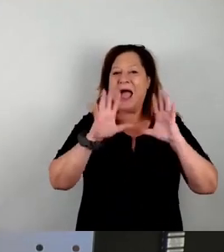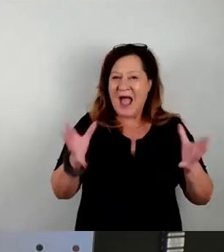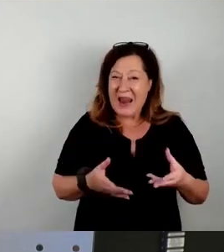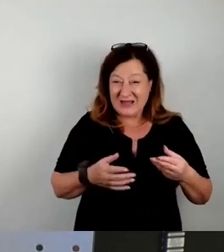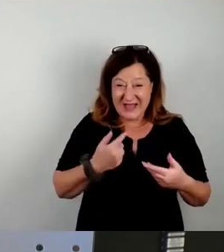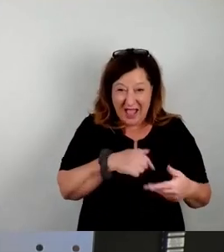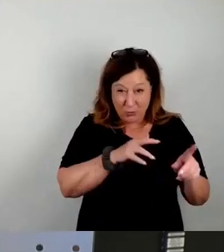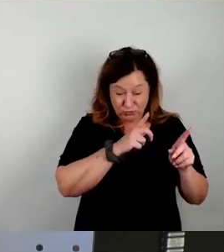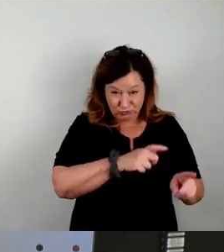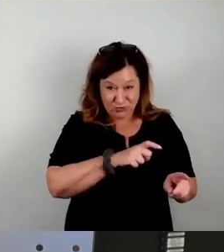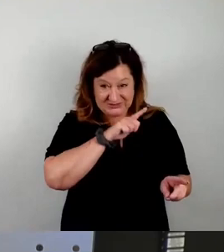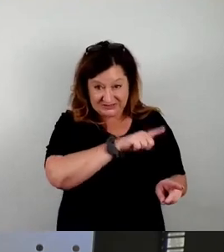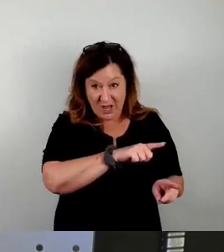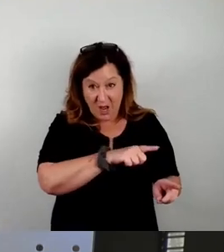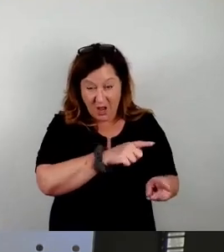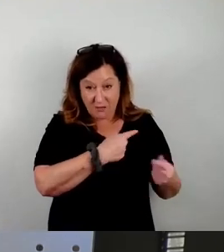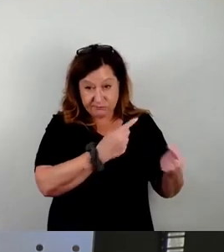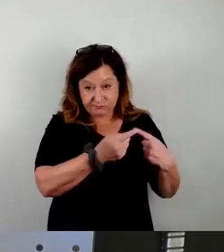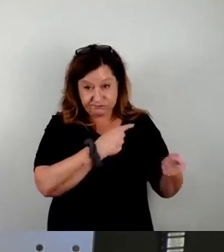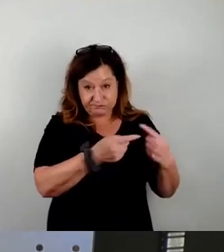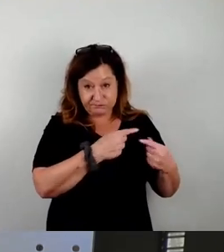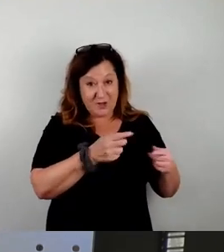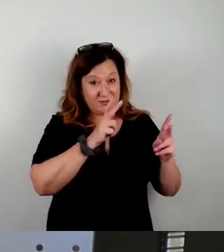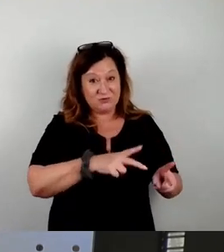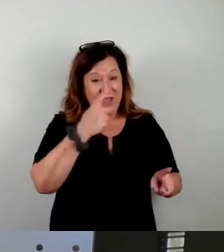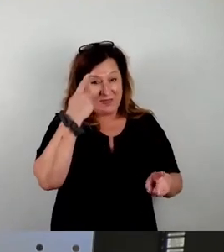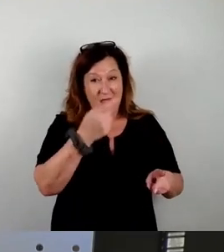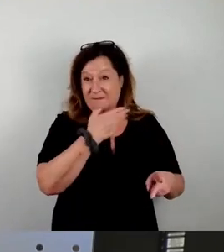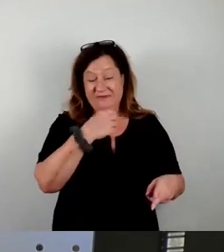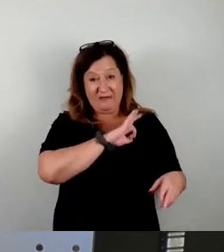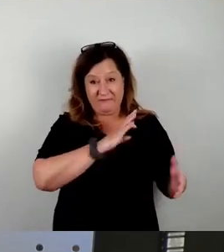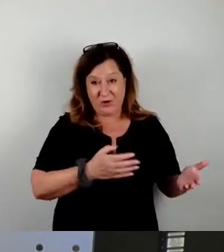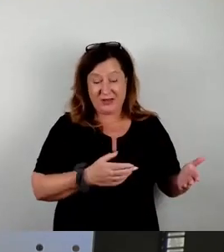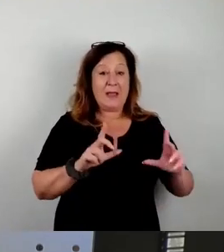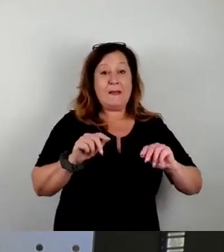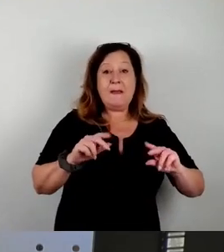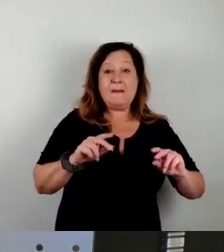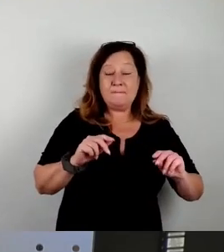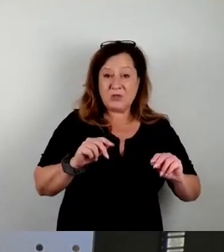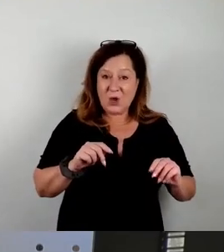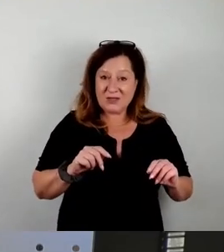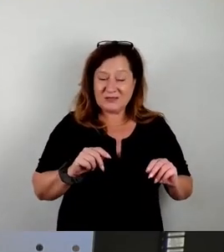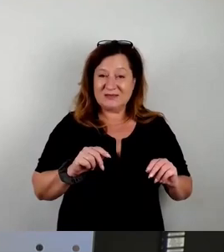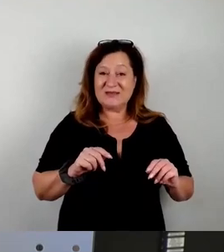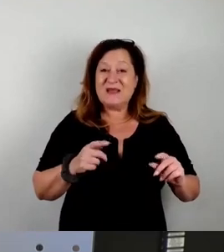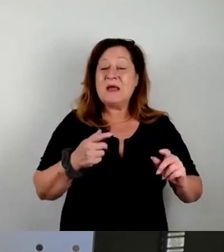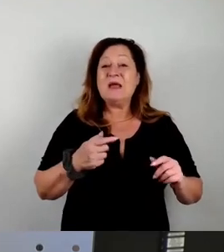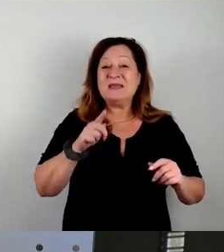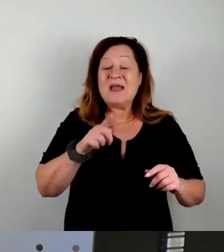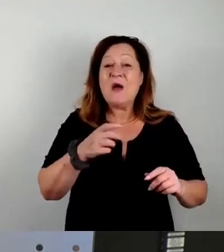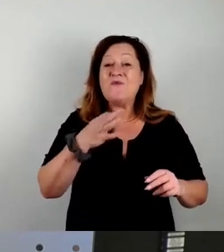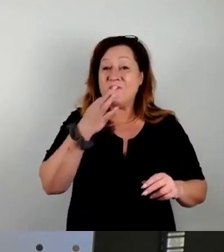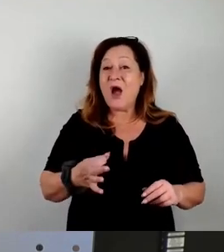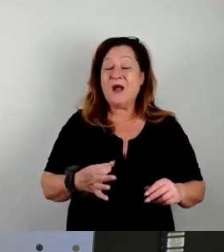und dann im Stadtrat nicht zum Erfolg gekommen. Das heißt, die Frage, die wir hier behandeln, ist, darf jemand,